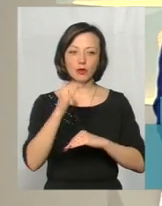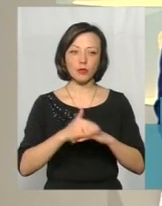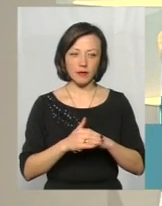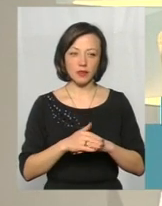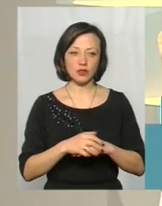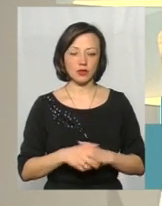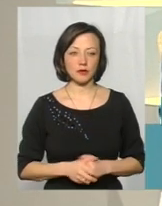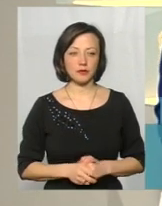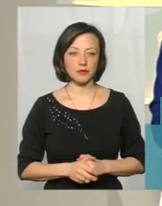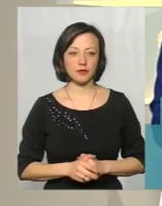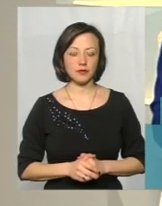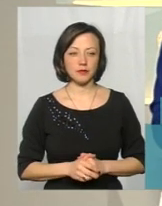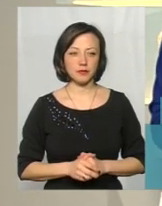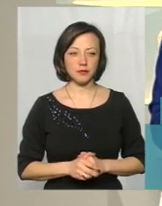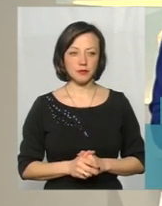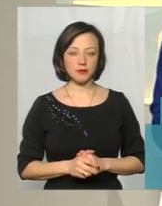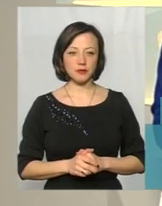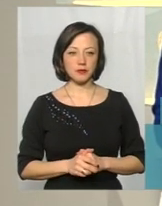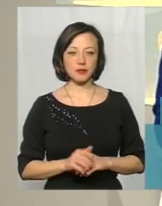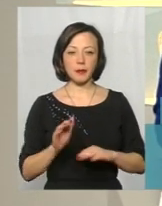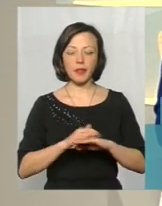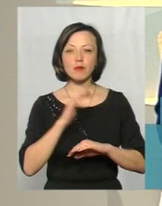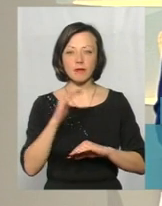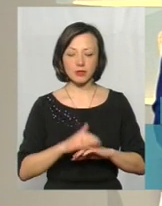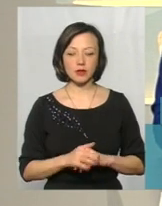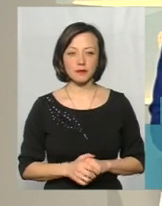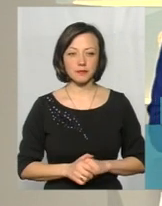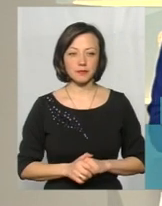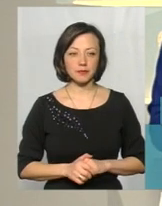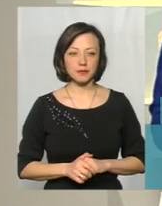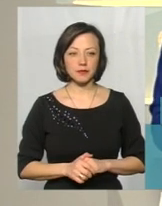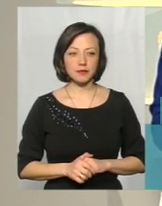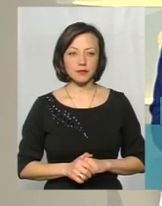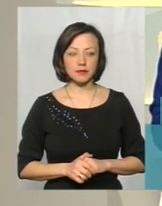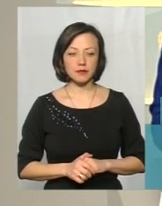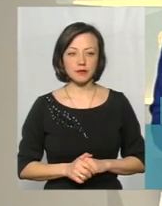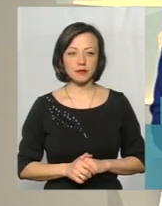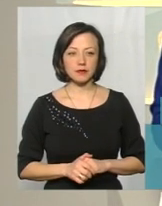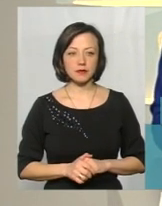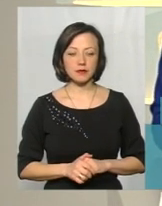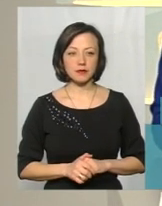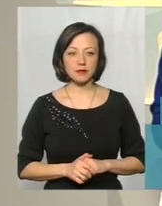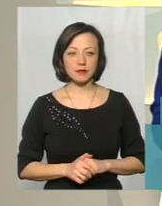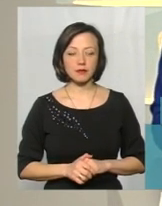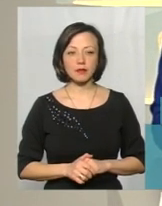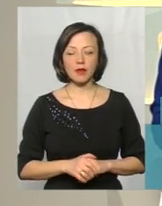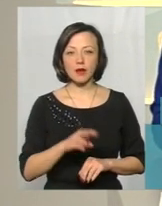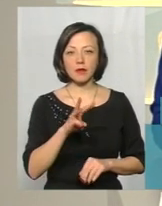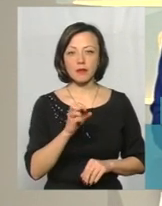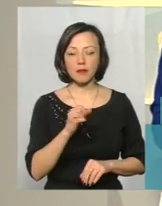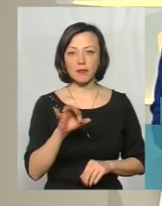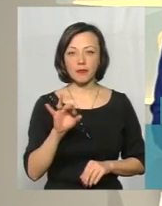ви в ефірі. Доброго вечора. Доброго вечора. Магіла Твалентина Володимирівна,